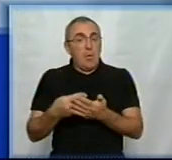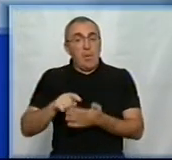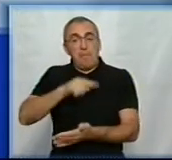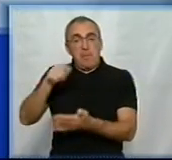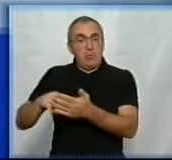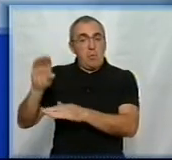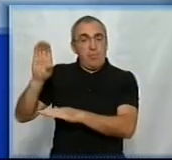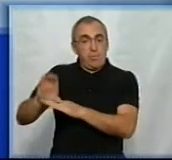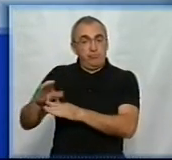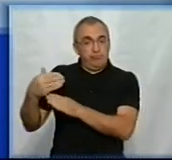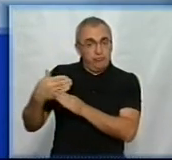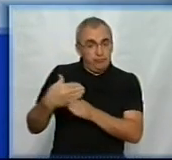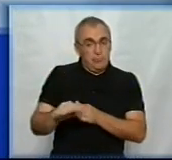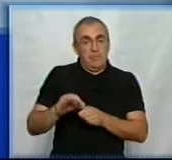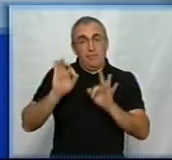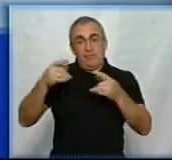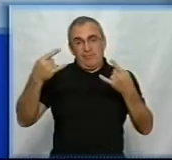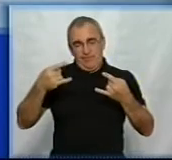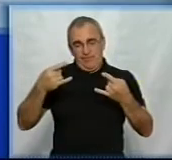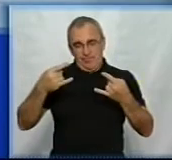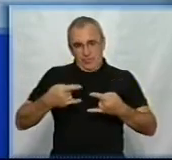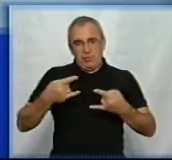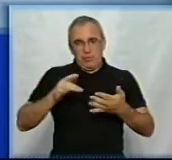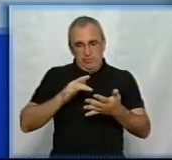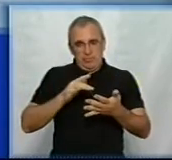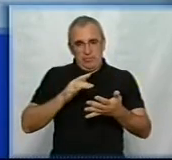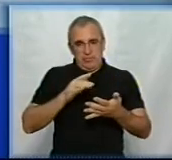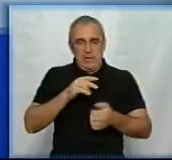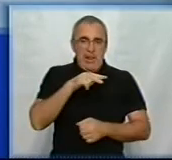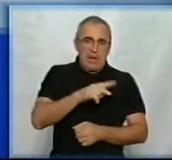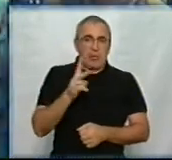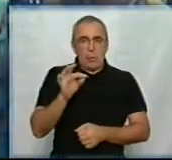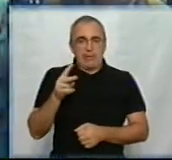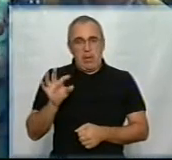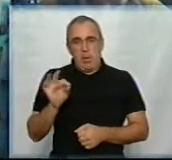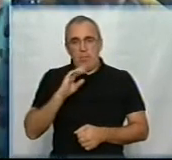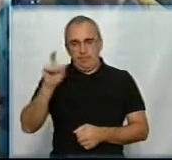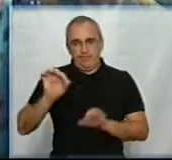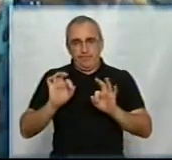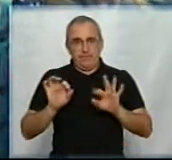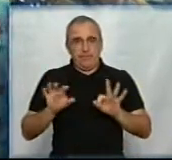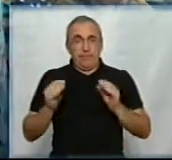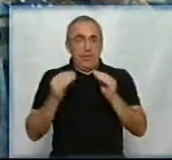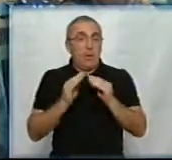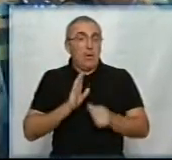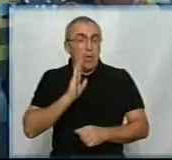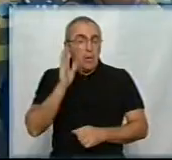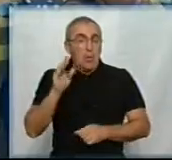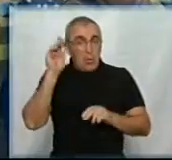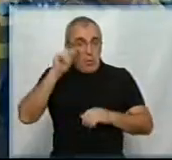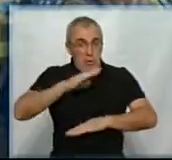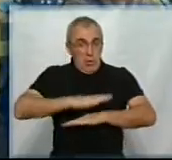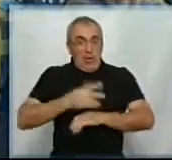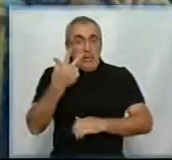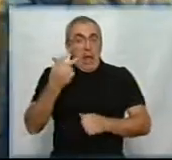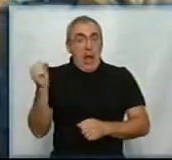міського бюджету, розповіла Суспільному начальниця міського управління освіти Лариса Костенко. Десята ранку. У учнів 3-го